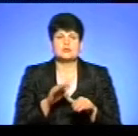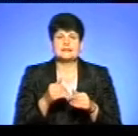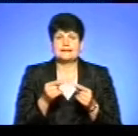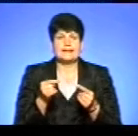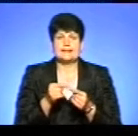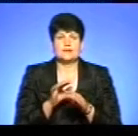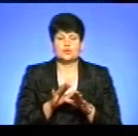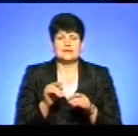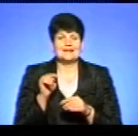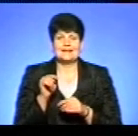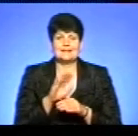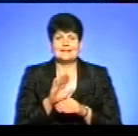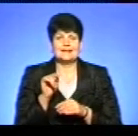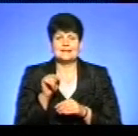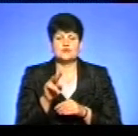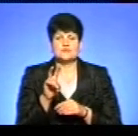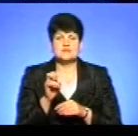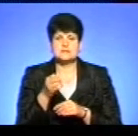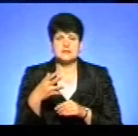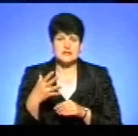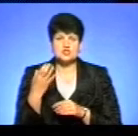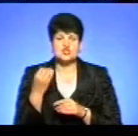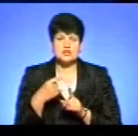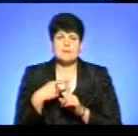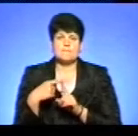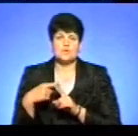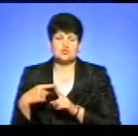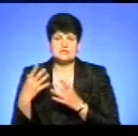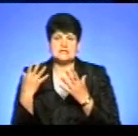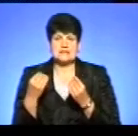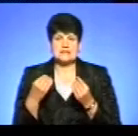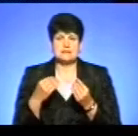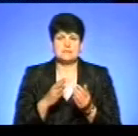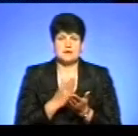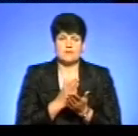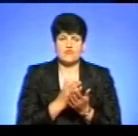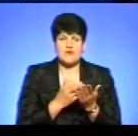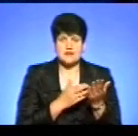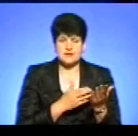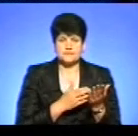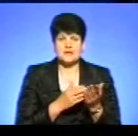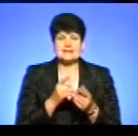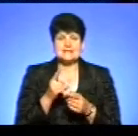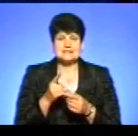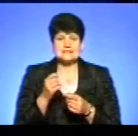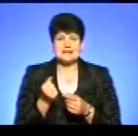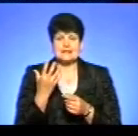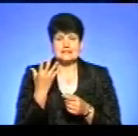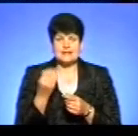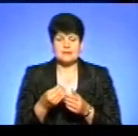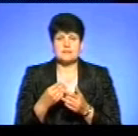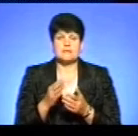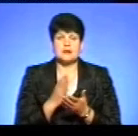точно. Не 1215 і ще плюс за дні перебування, а за день перебування